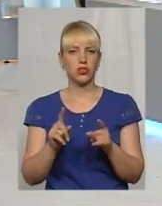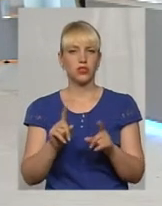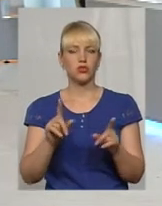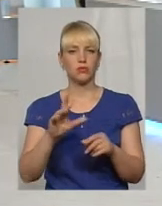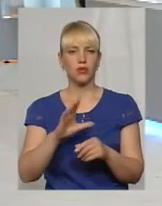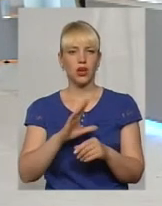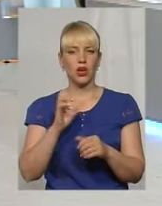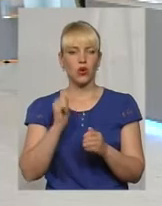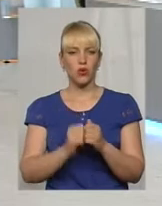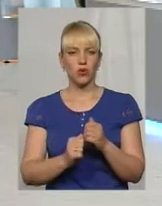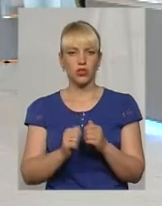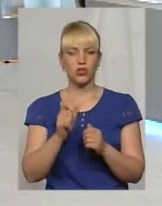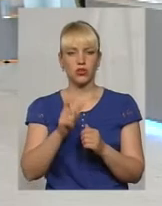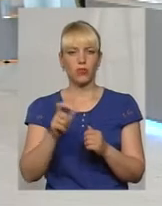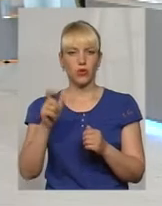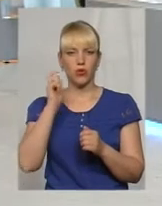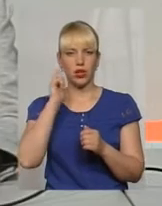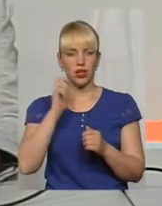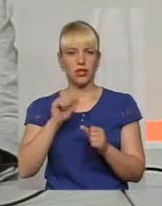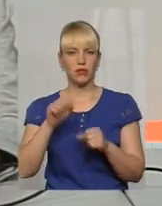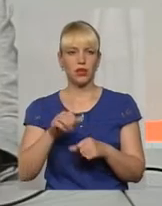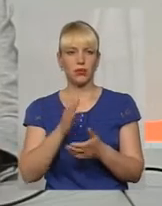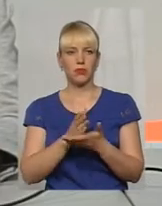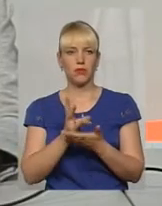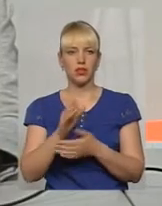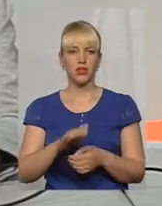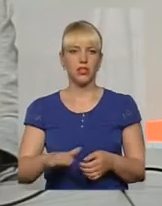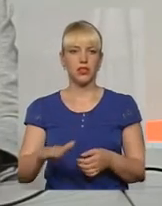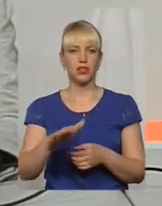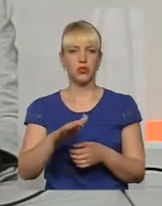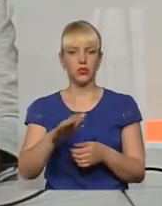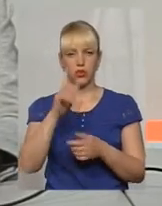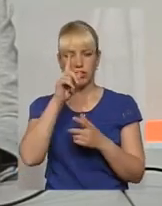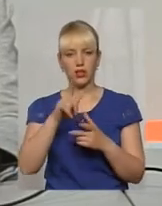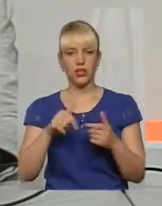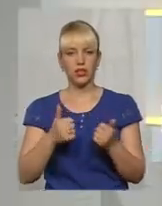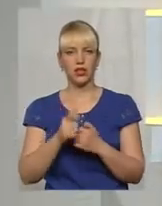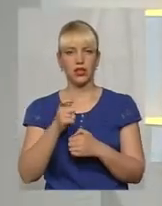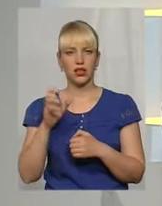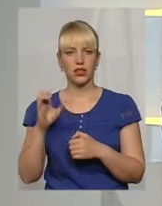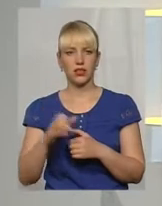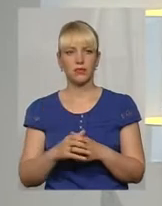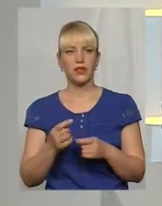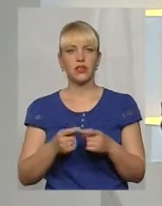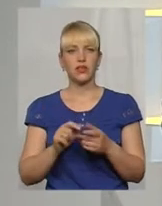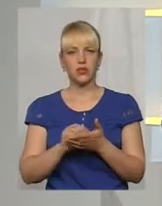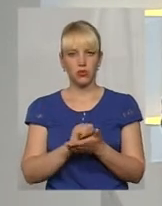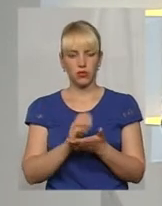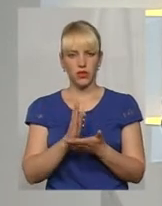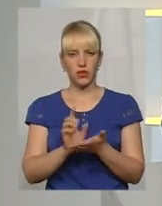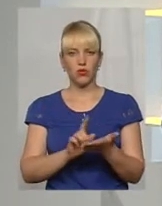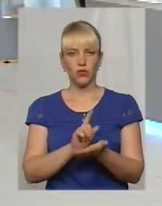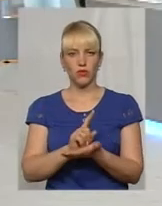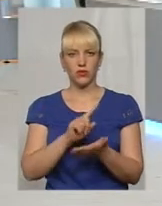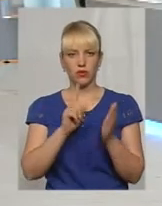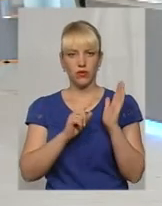кожна із громадяни України міг перебувати на території країн Європейського Союзу. Ці документи є обов'язковими?